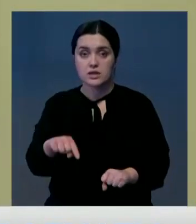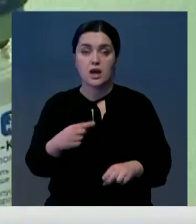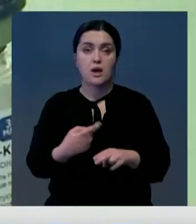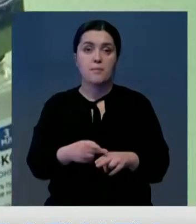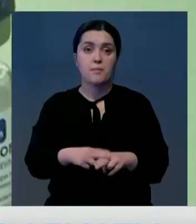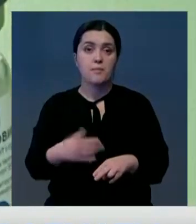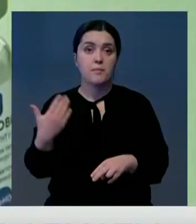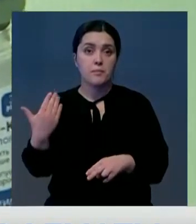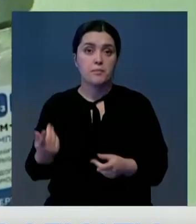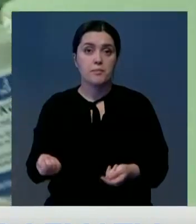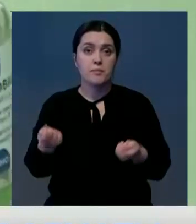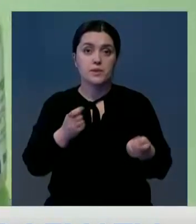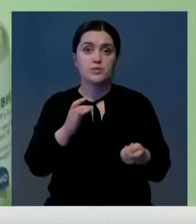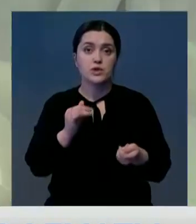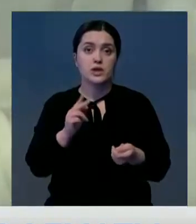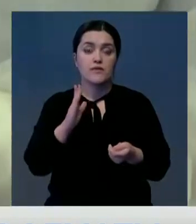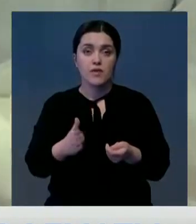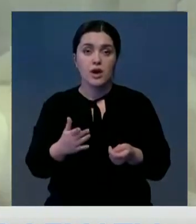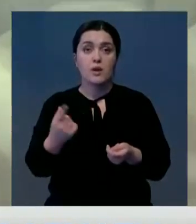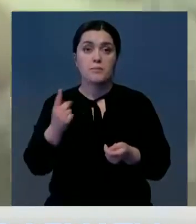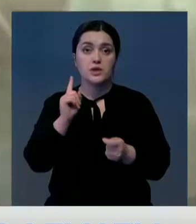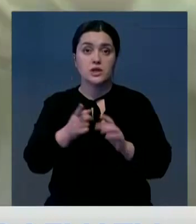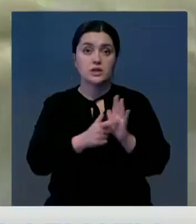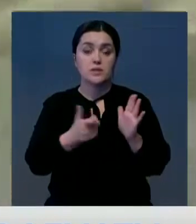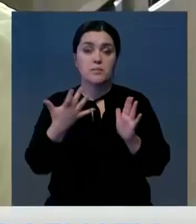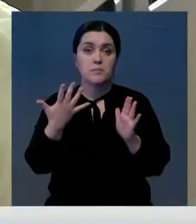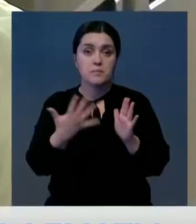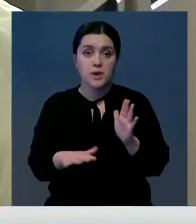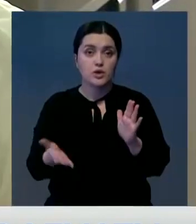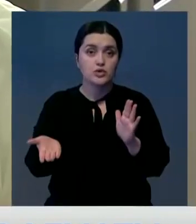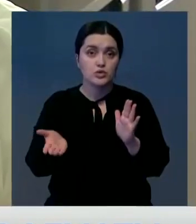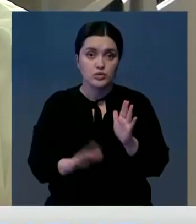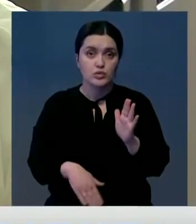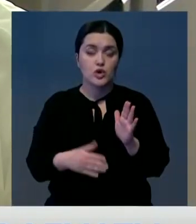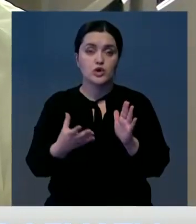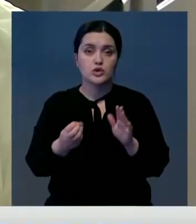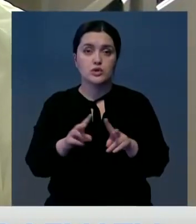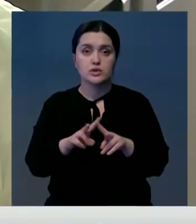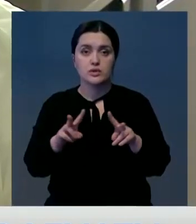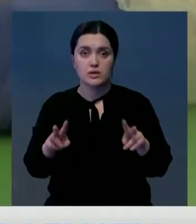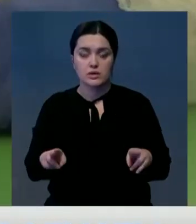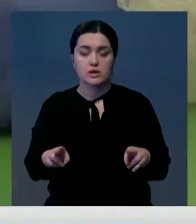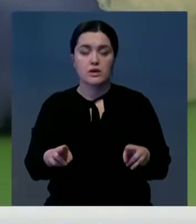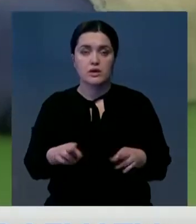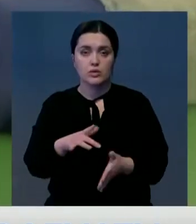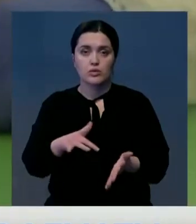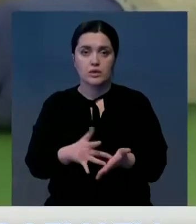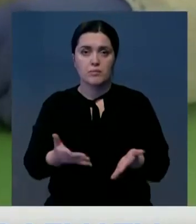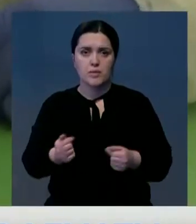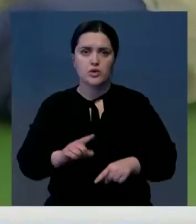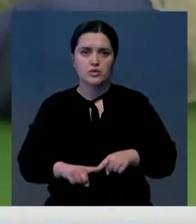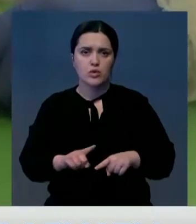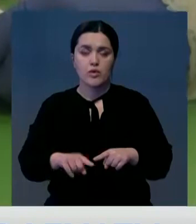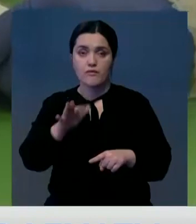Мегаполис поставили 1750 доз препарата «Спутник Ви». Еще столько же город получит в ближайшее